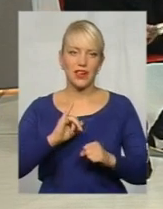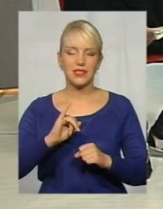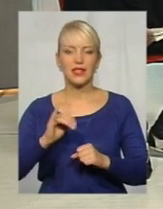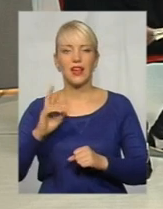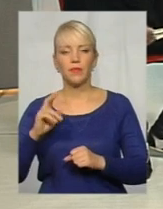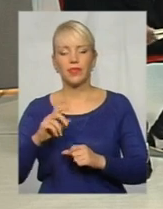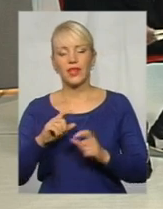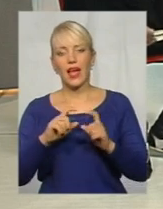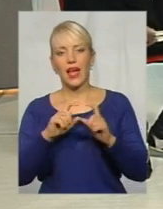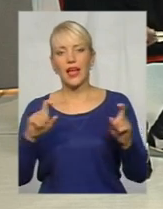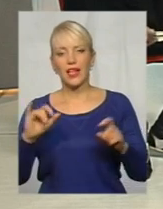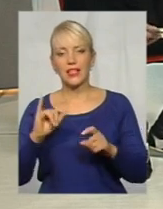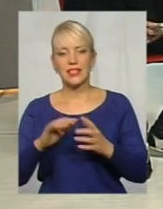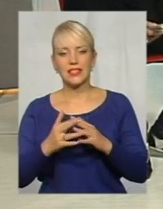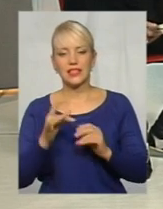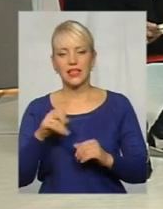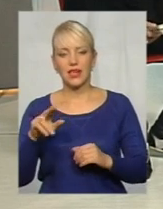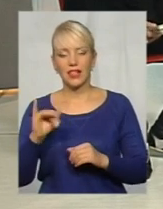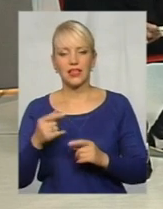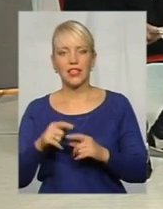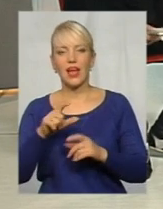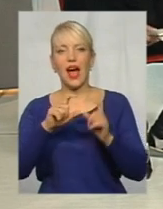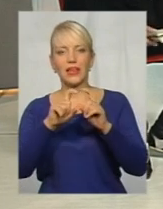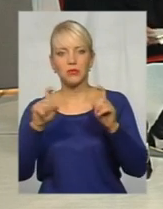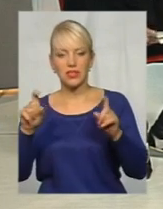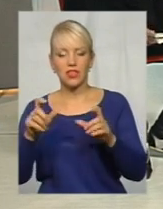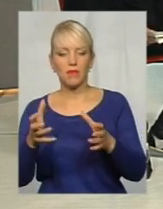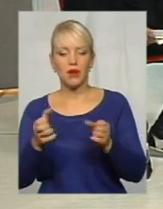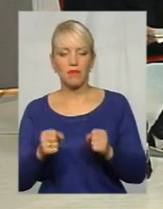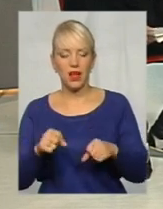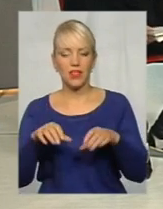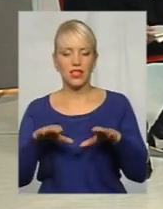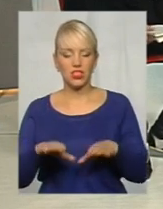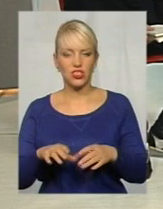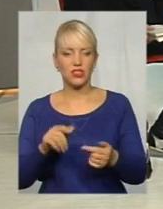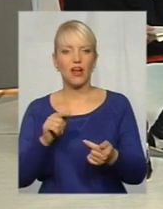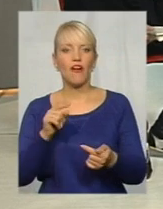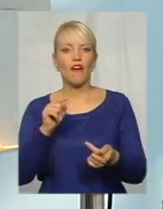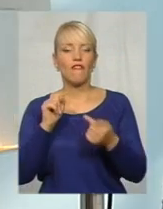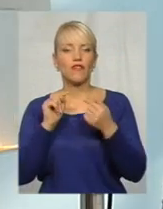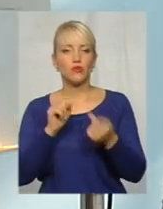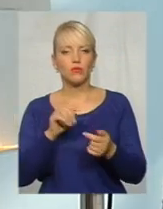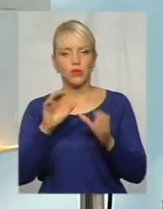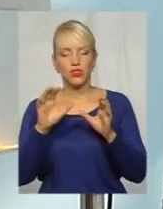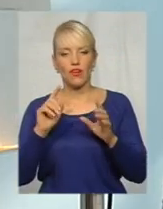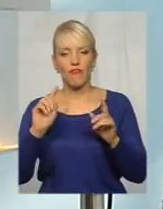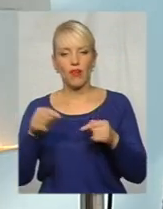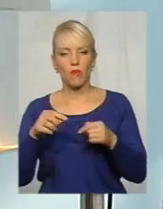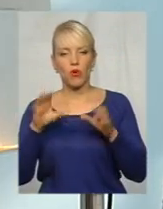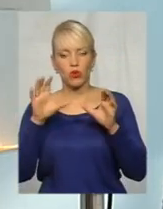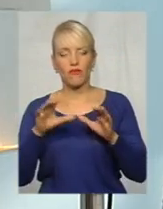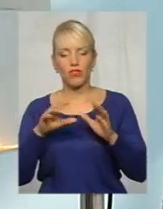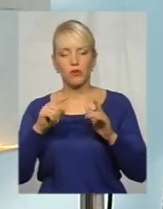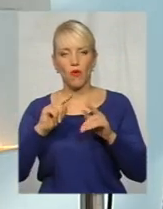Але адміністраціями приймалися рішення всупереч вимогам, всупереч Конституції, відповідно до статті